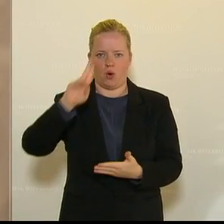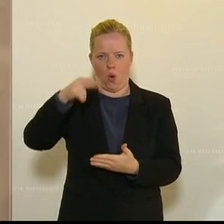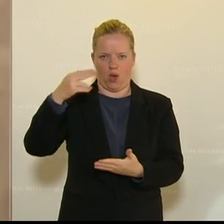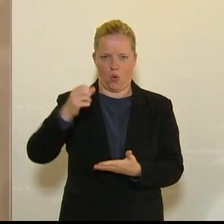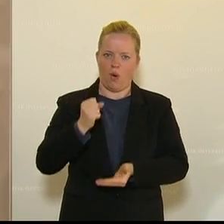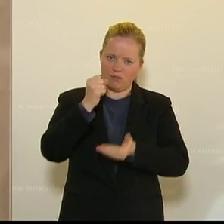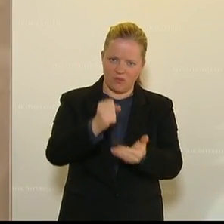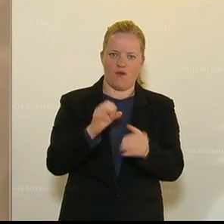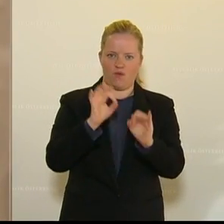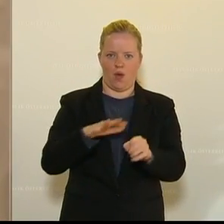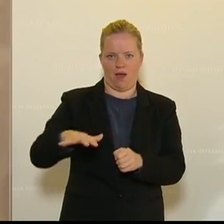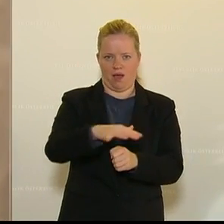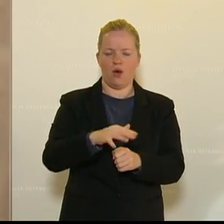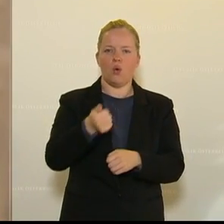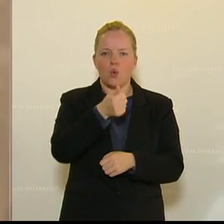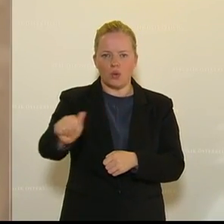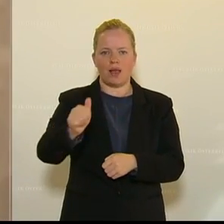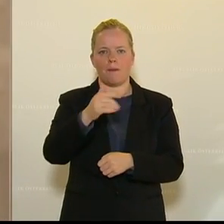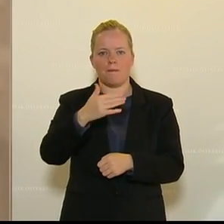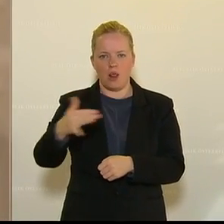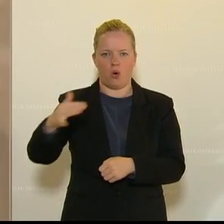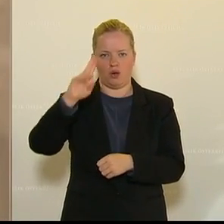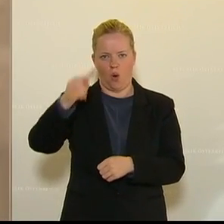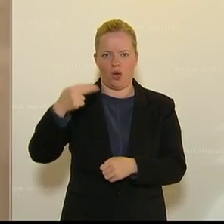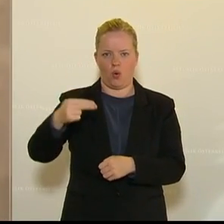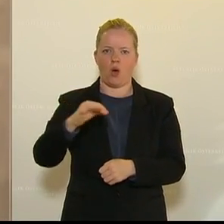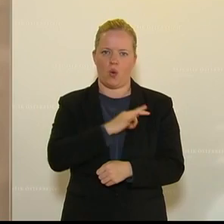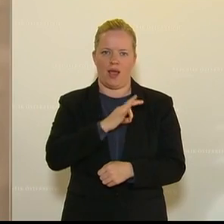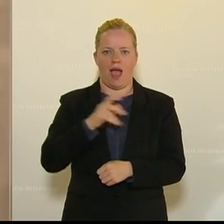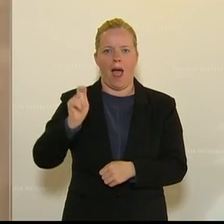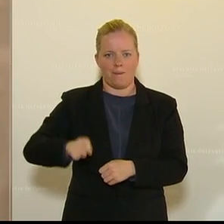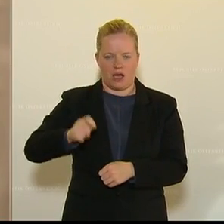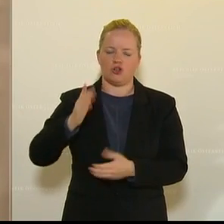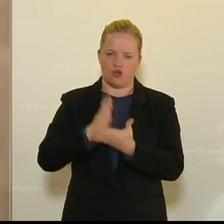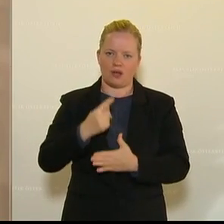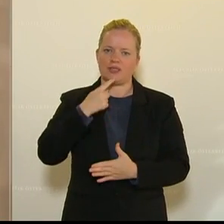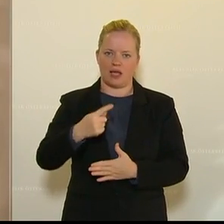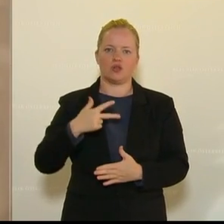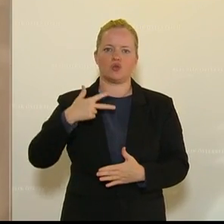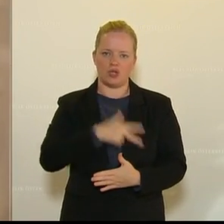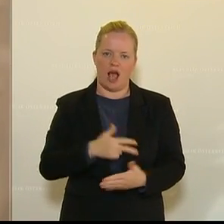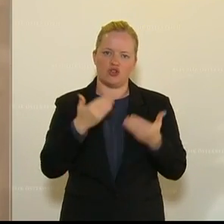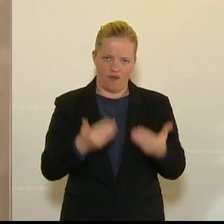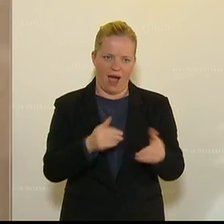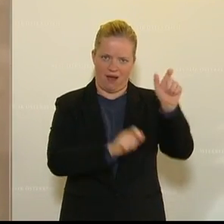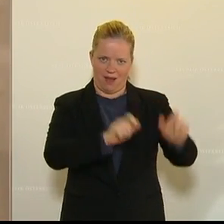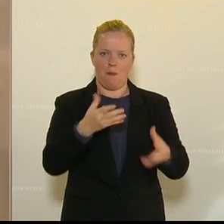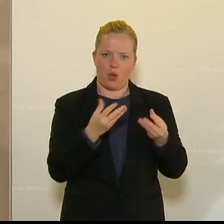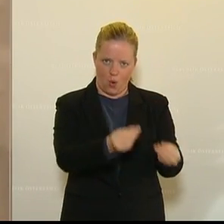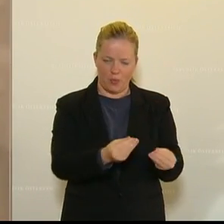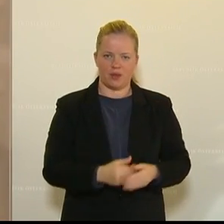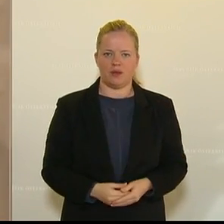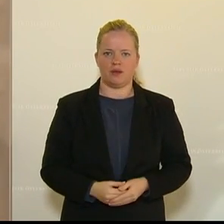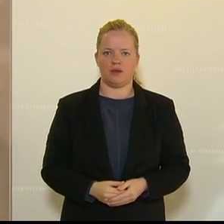sind hier veranschlagt. 100 Millionen Euro, wie es der Kollege Hammer gesagt hat, eben für die sozial Schwachen. Mit der